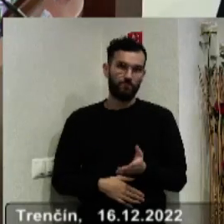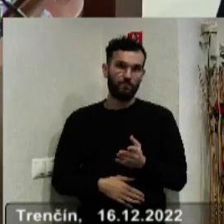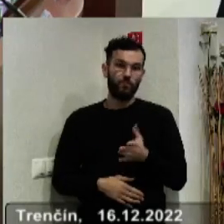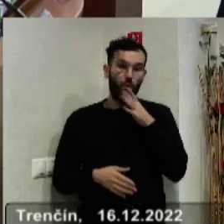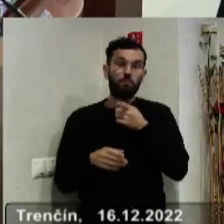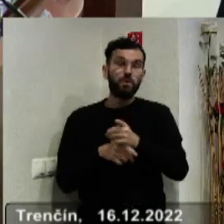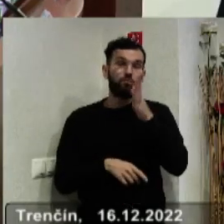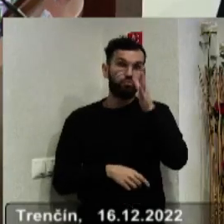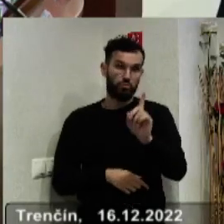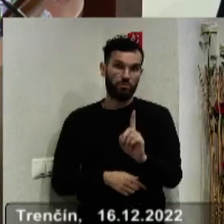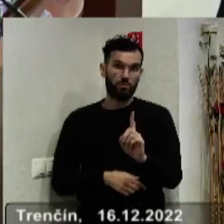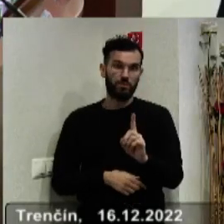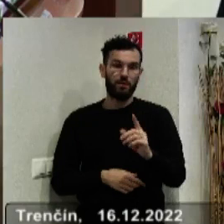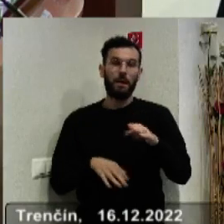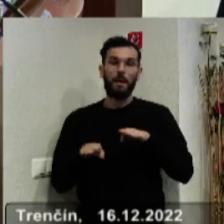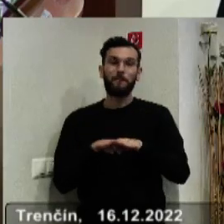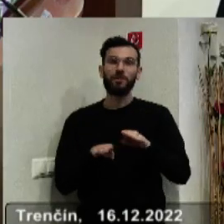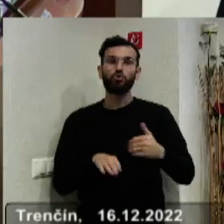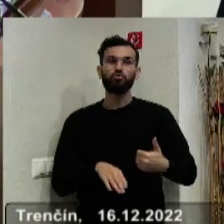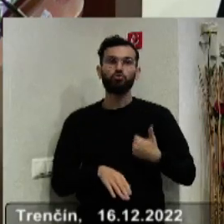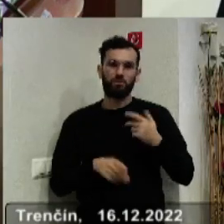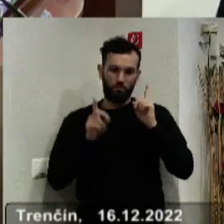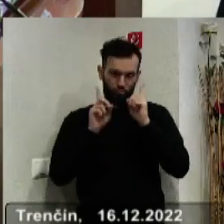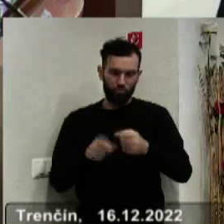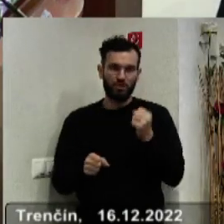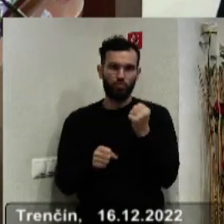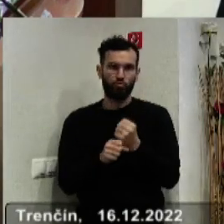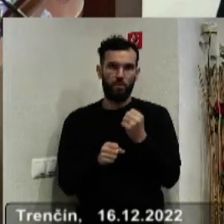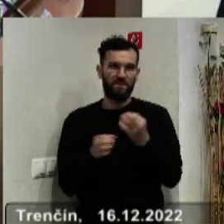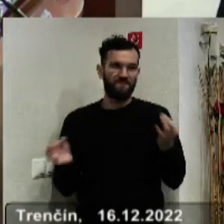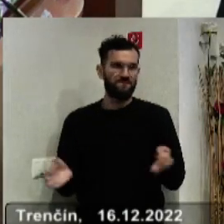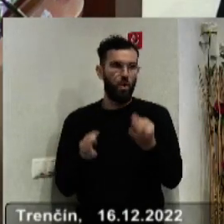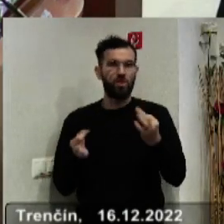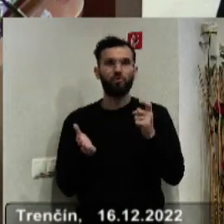vyriešiť. ministerstvo školstva musí niečo urobiť s cieľovými požiadavkami